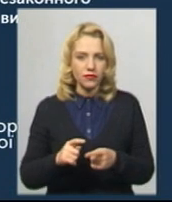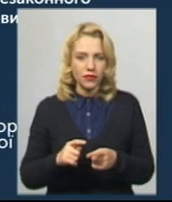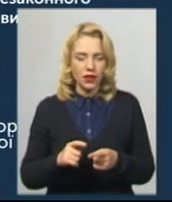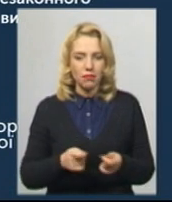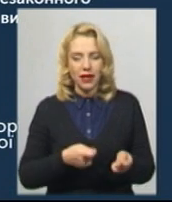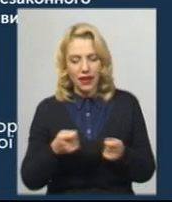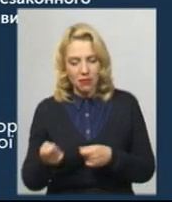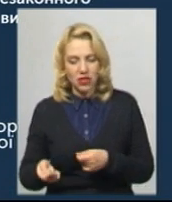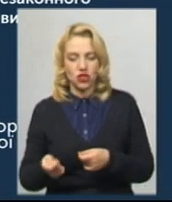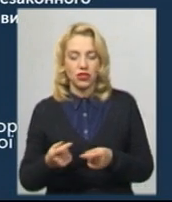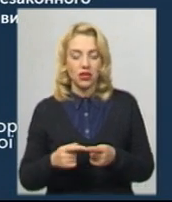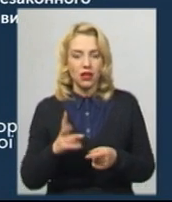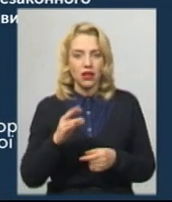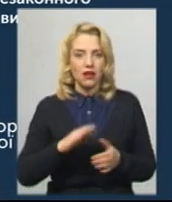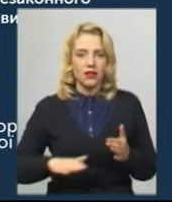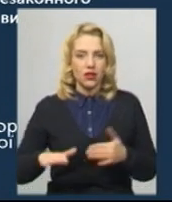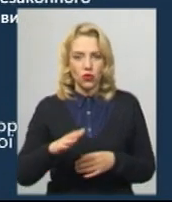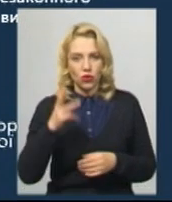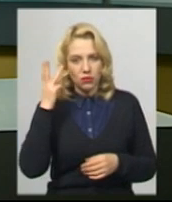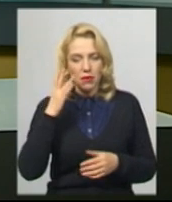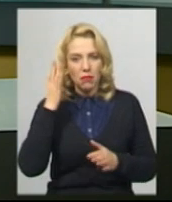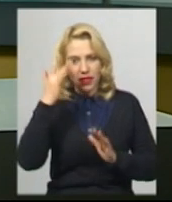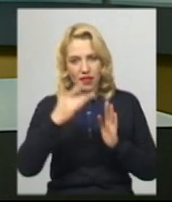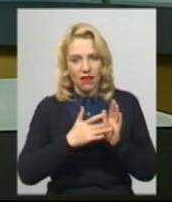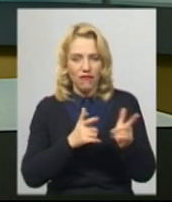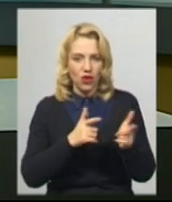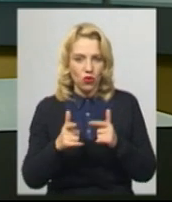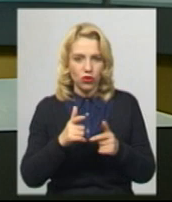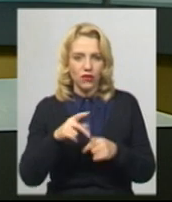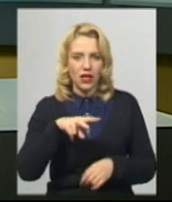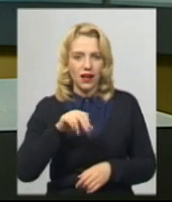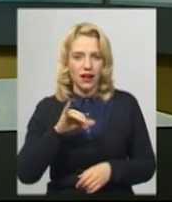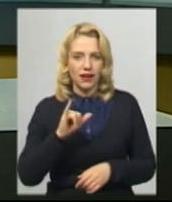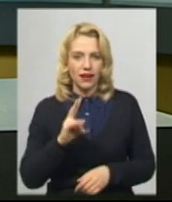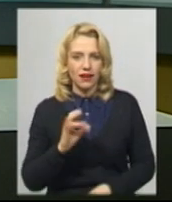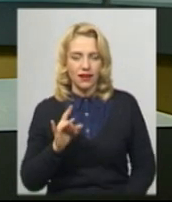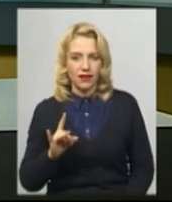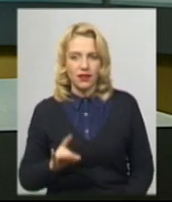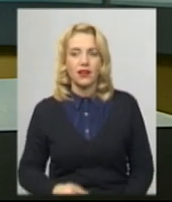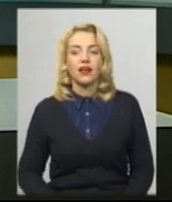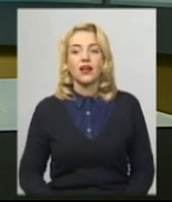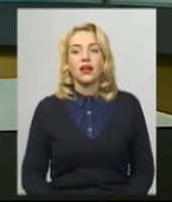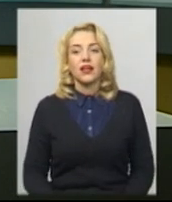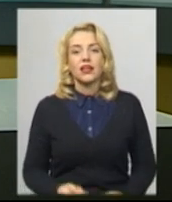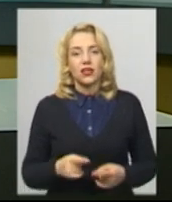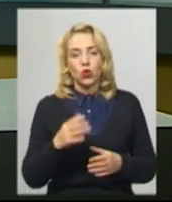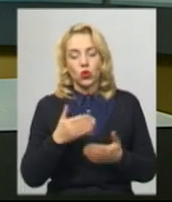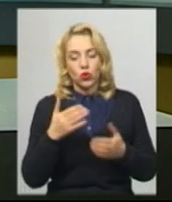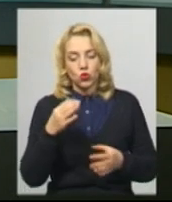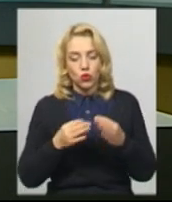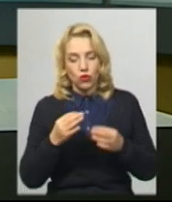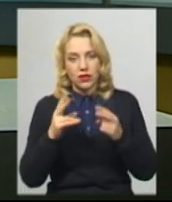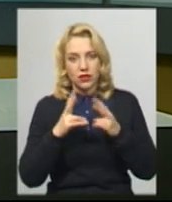лікаро-городичаних виробів. За словами Тетяни Банашко, досудове слідство триває.